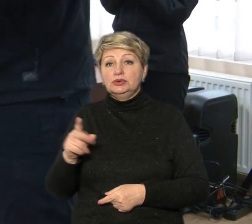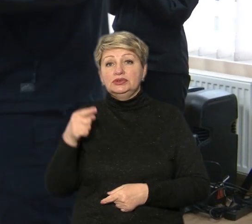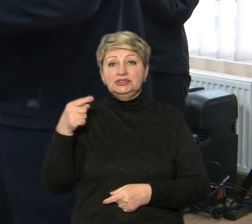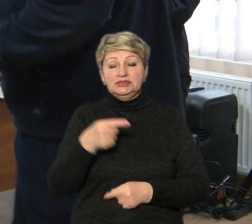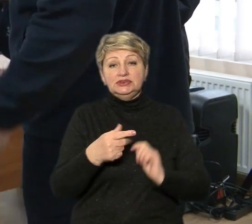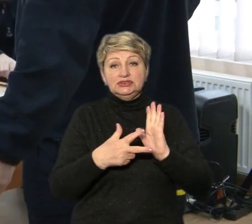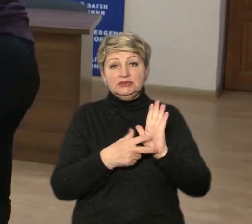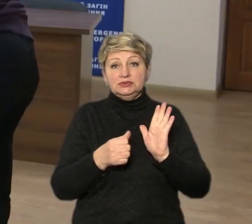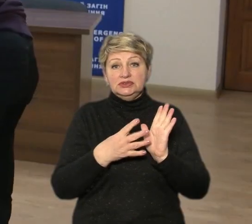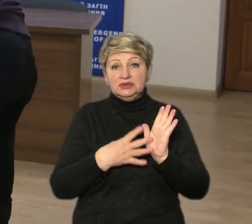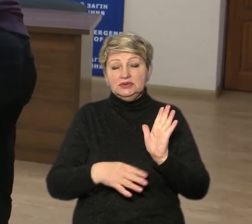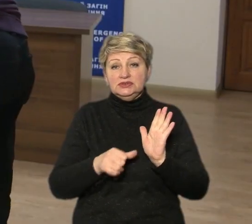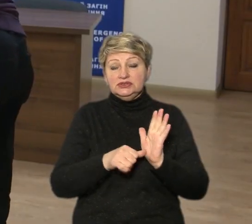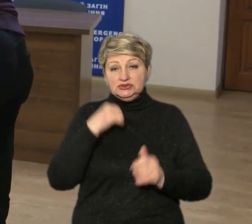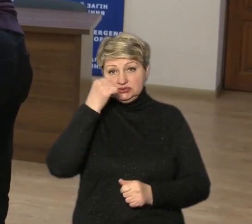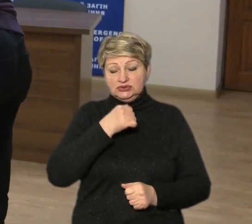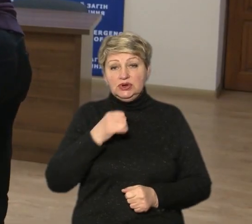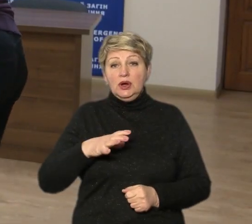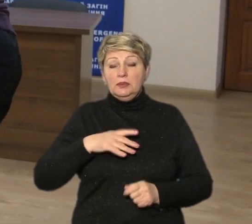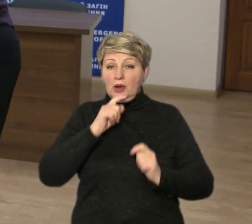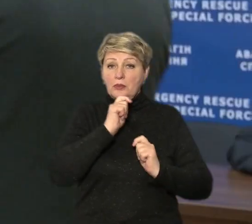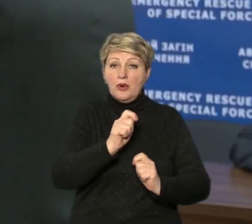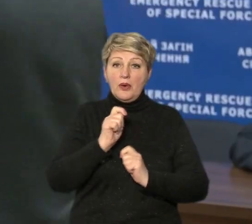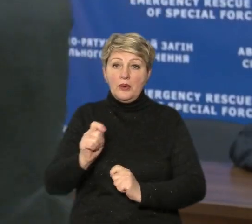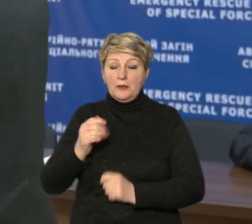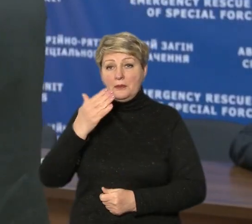-го усував наслідки аварії, вручили подяки.